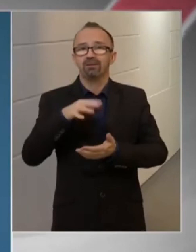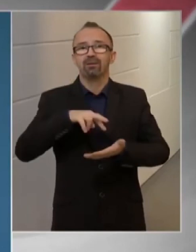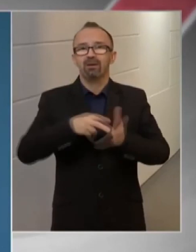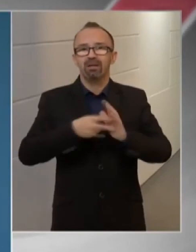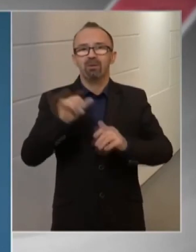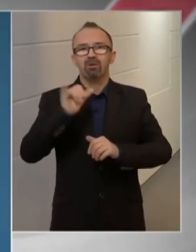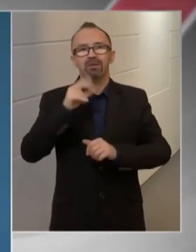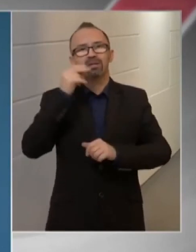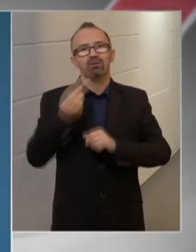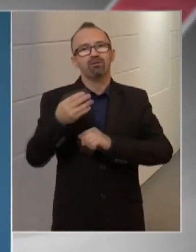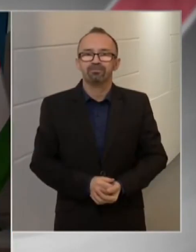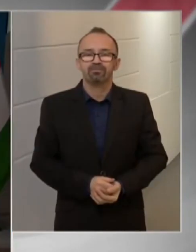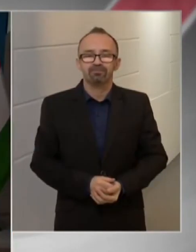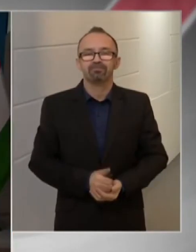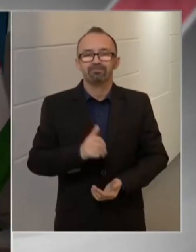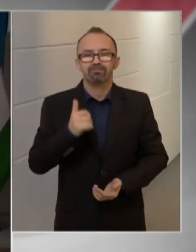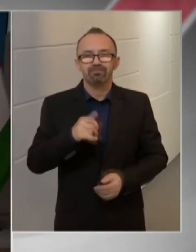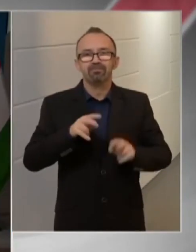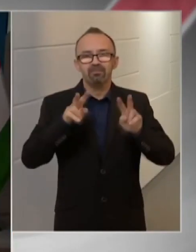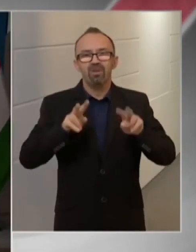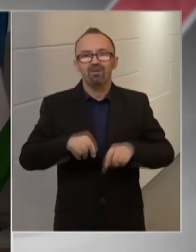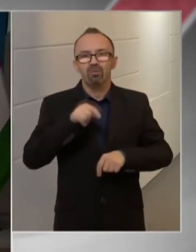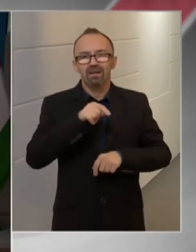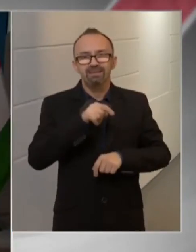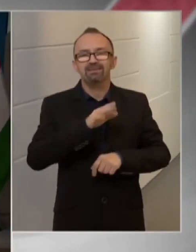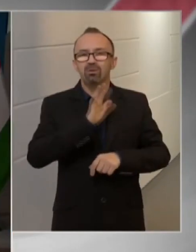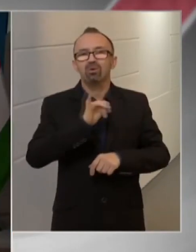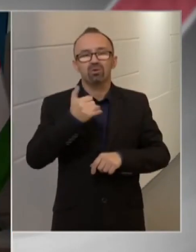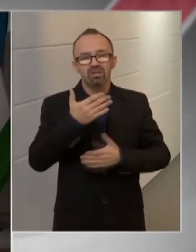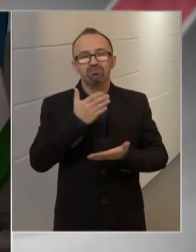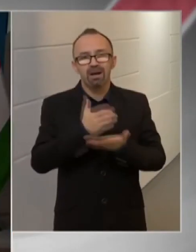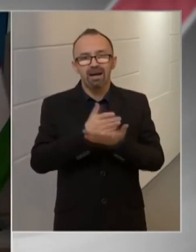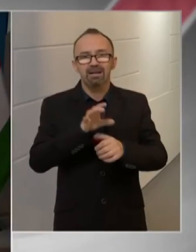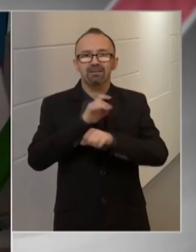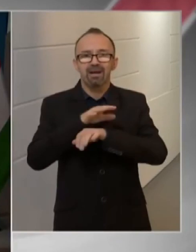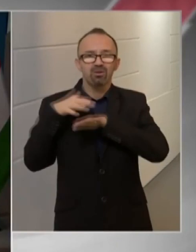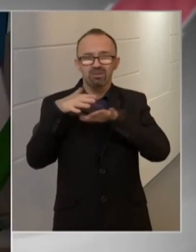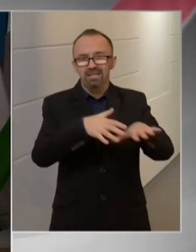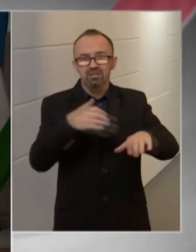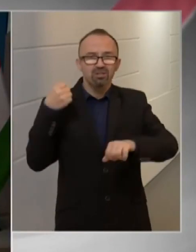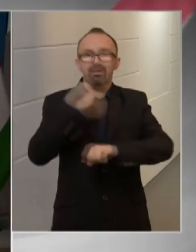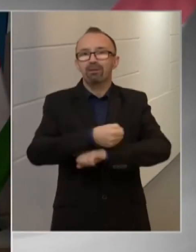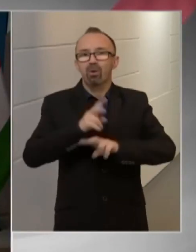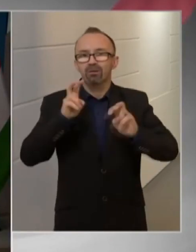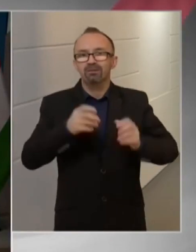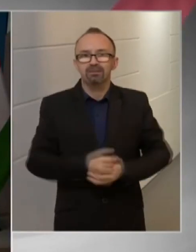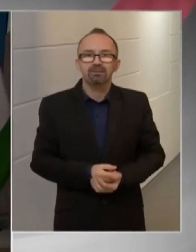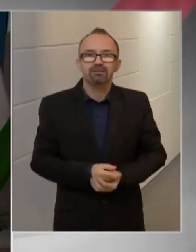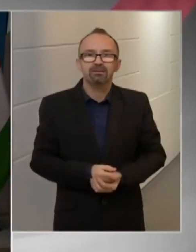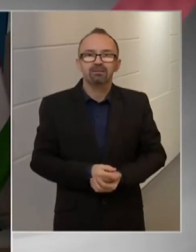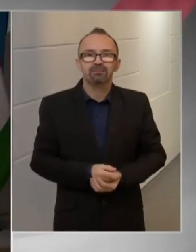szabályainak megszegése miatt az elmúlt 24 órában 358 személlyel szemben intézkedtek a rendőrök.